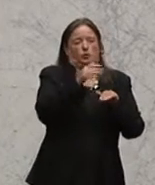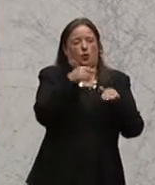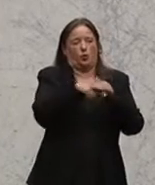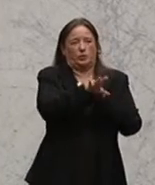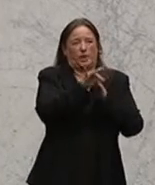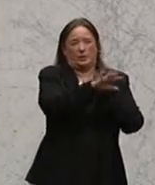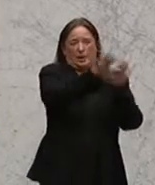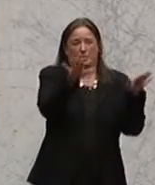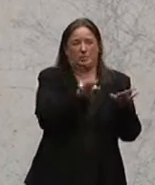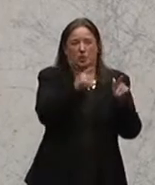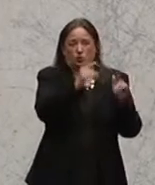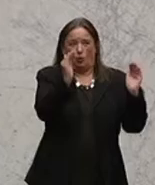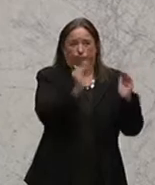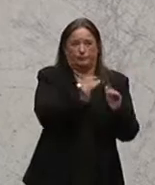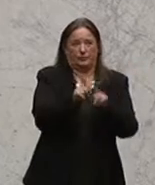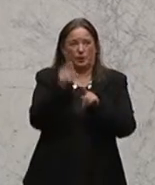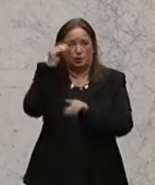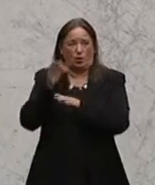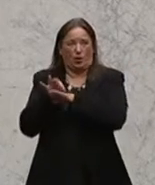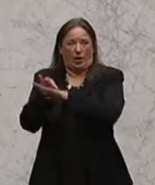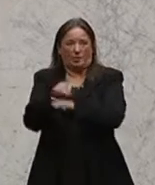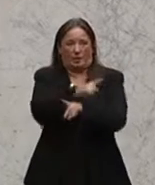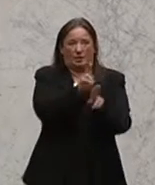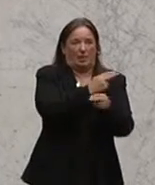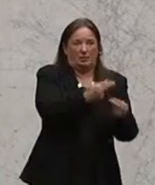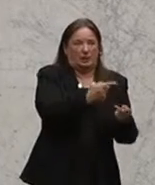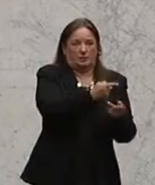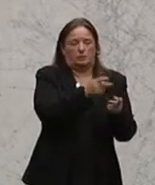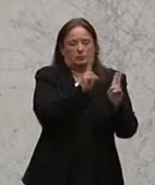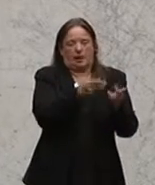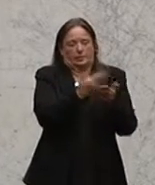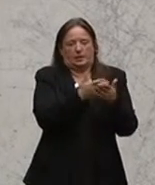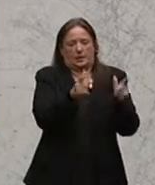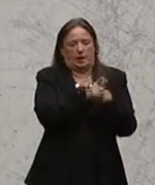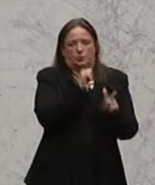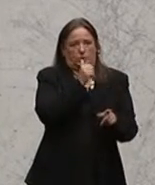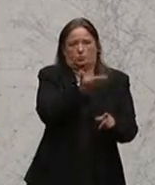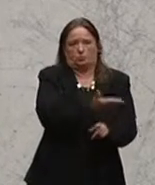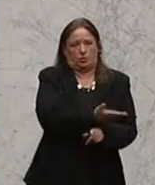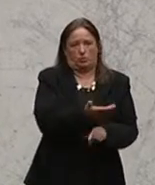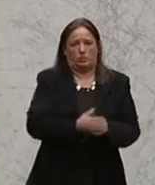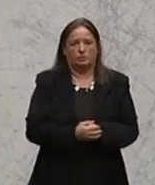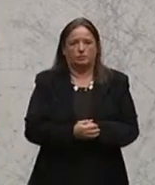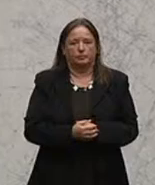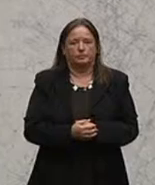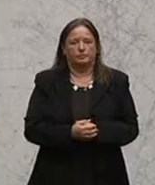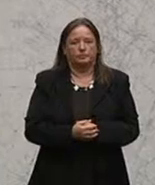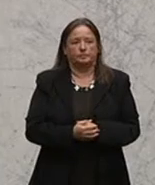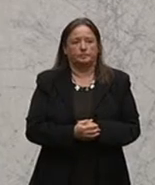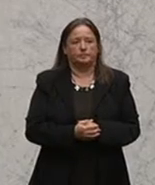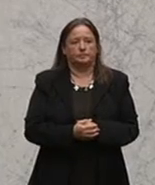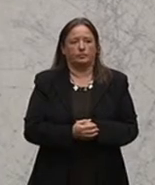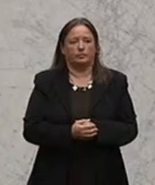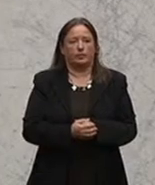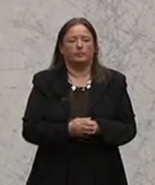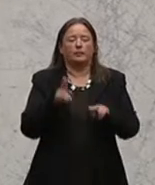er wahrscheinlich diese Leistungen, die gebraucht werden und gefordert sind, nicht erbringen. Bei aller Kritik